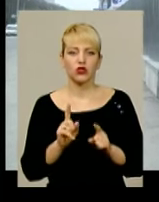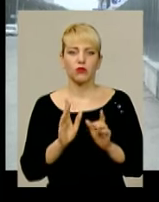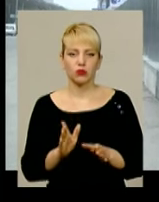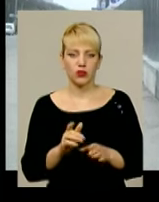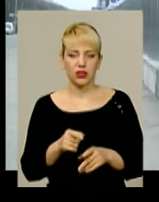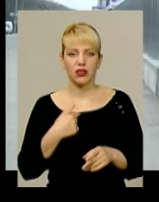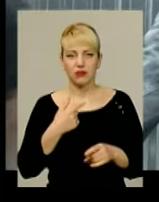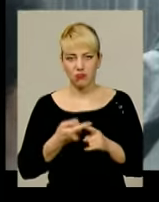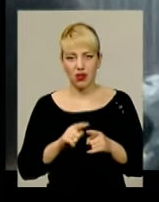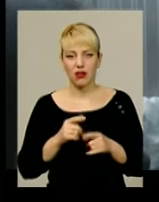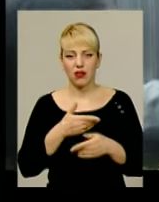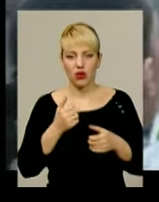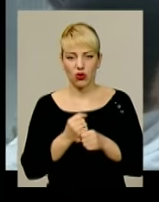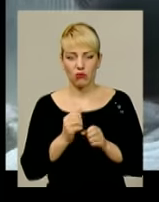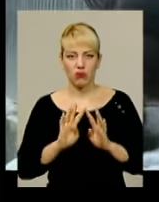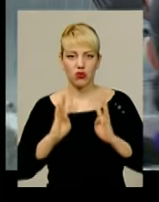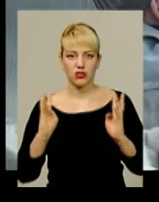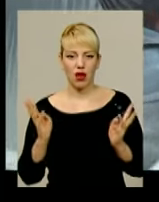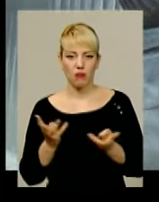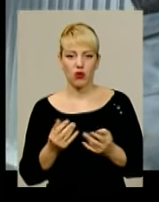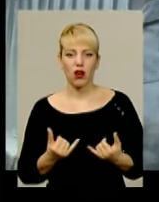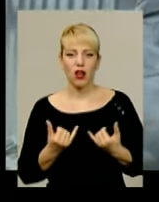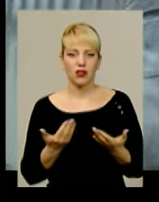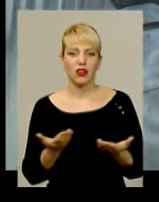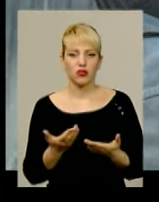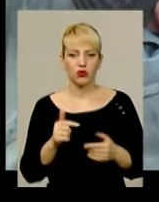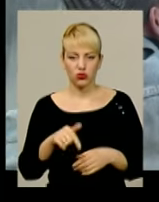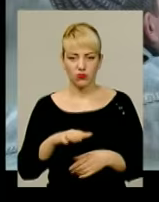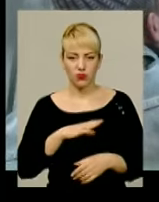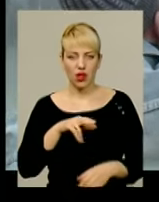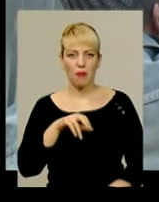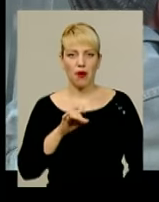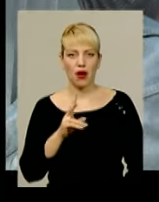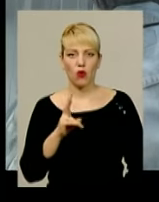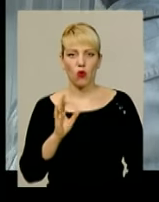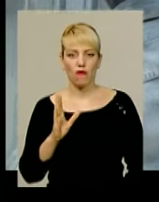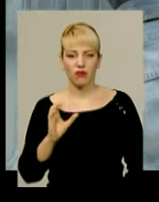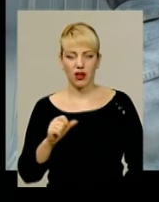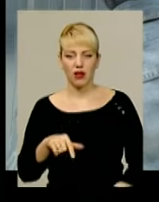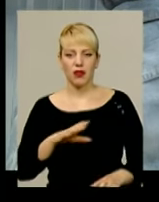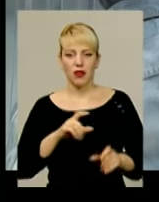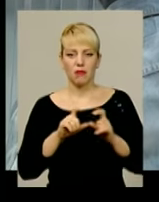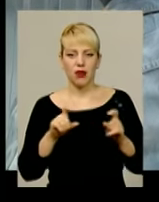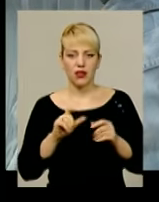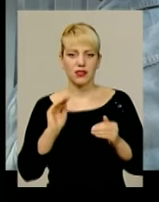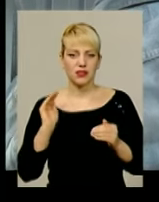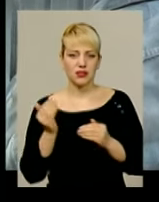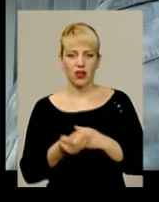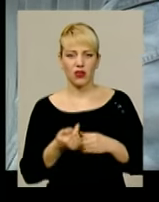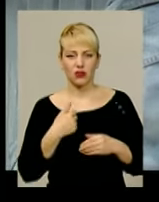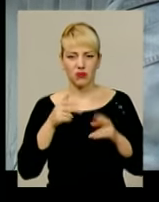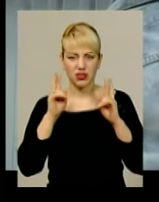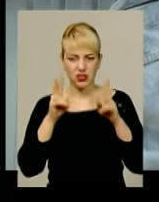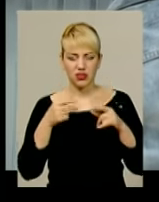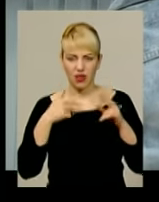Забор? Для чого? Тут була парковка, магазин загородили. Ну не знаю, ми не в